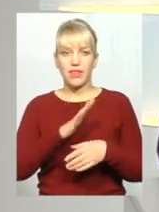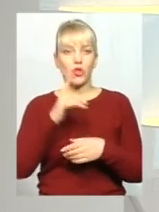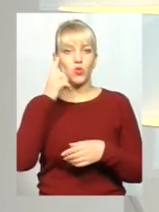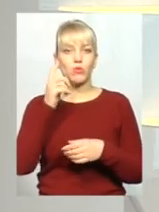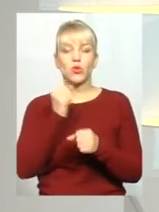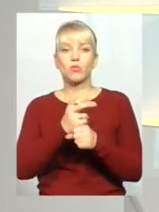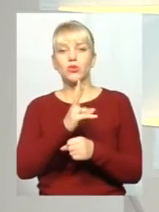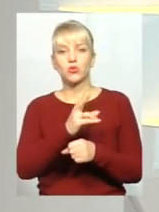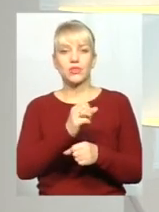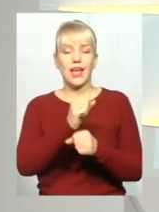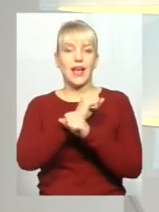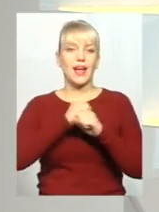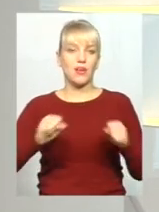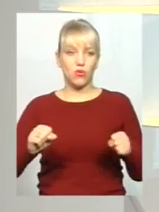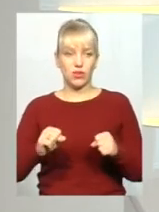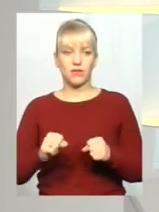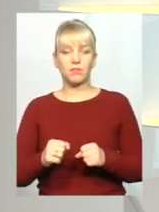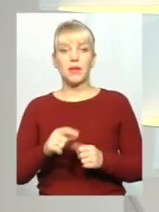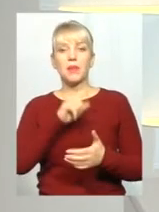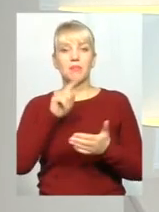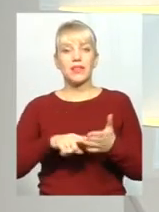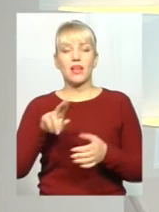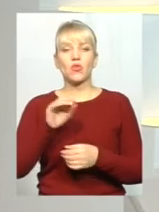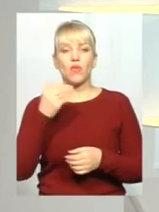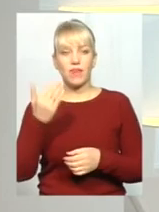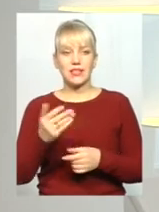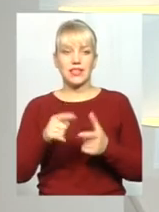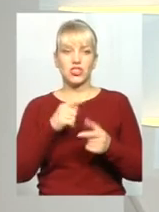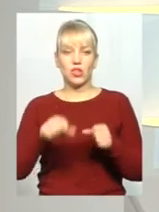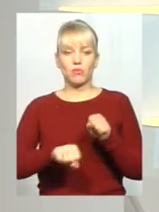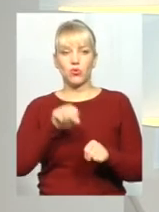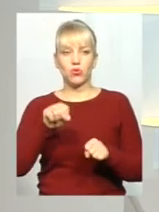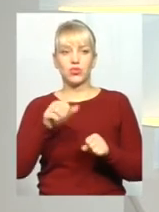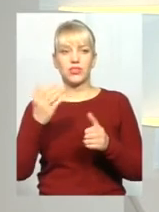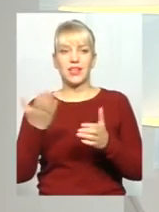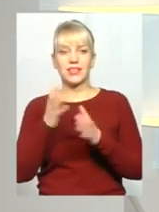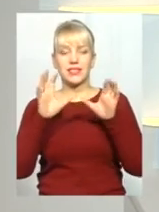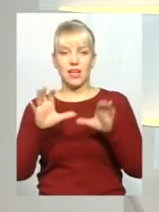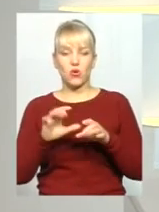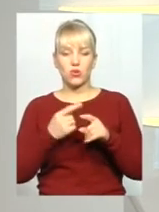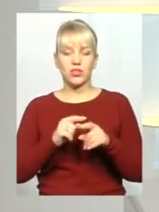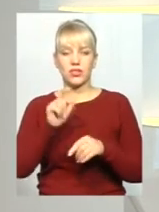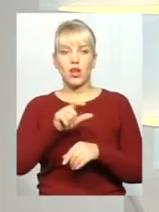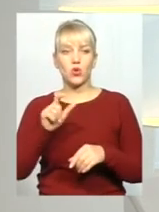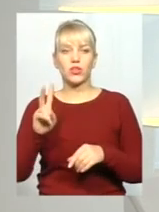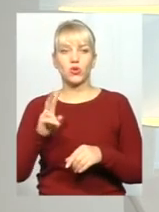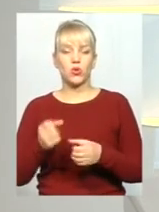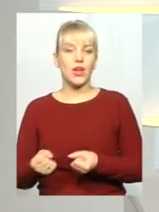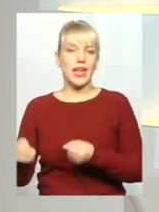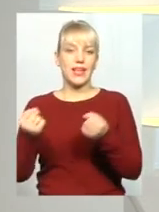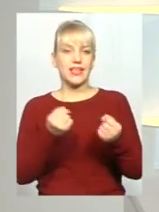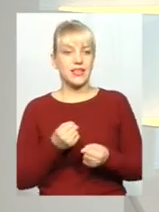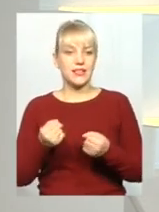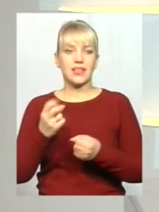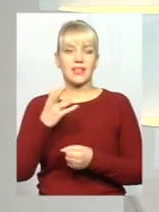Пане Романе, тоді запитання називало. Як, ну, я не знаю, чи порушують якісь закони ці люди, які приїздять на євро-номерах?